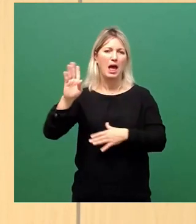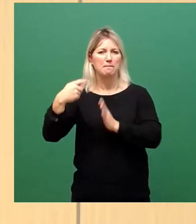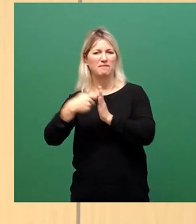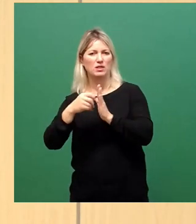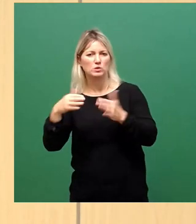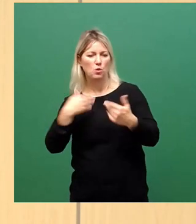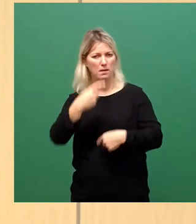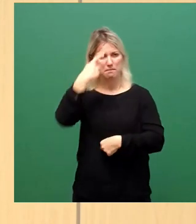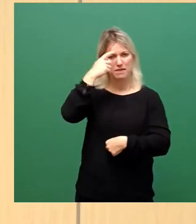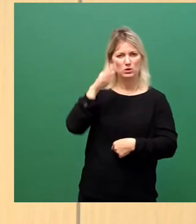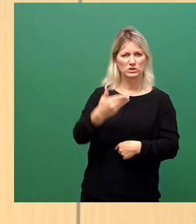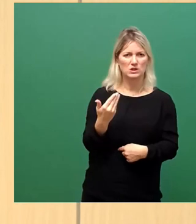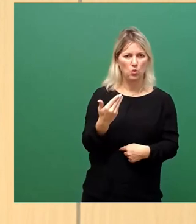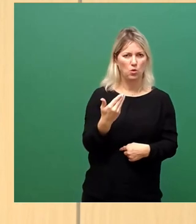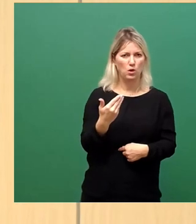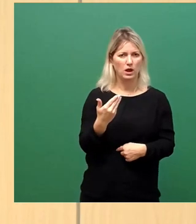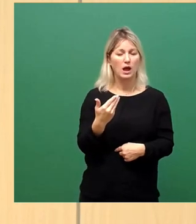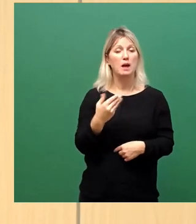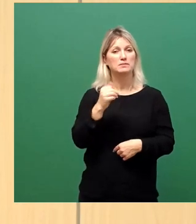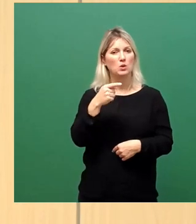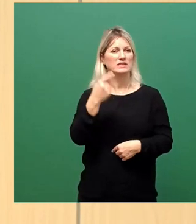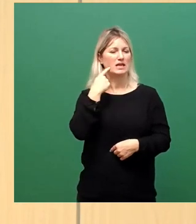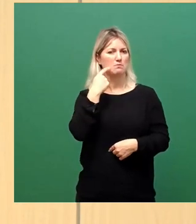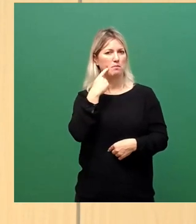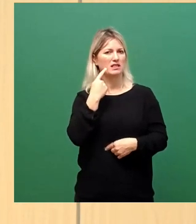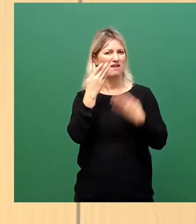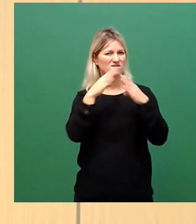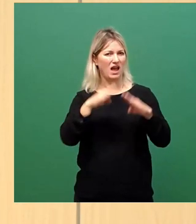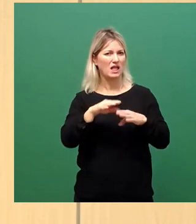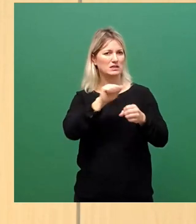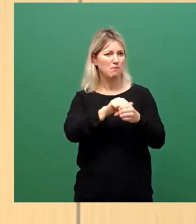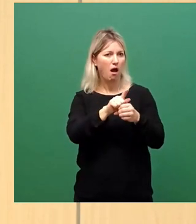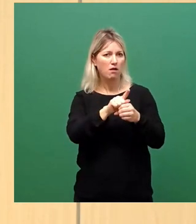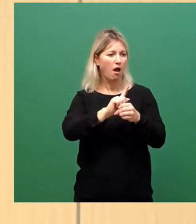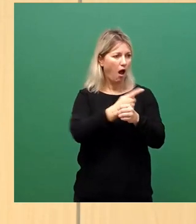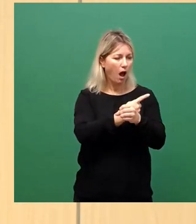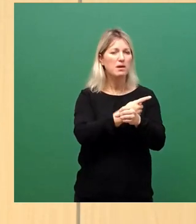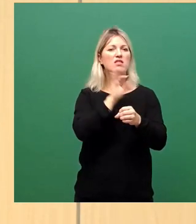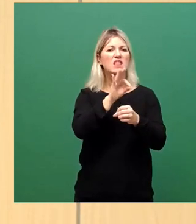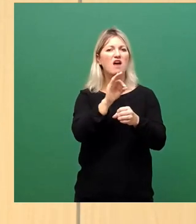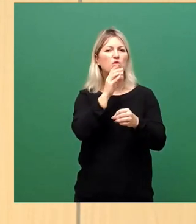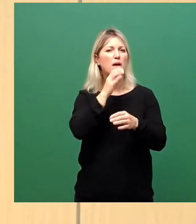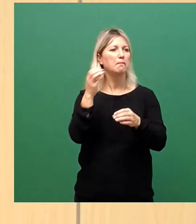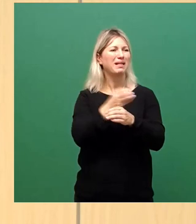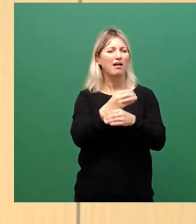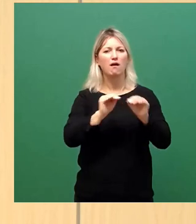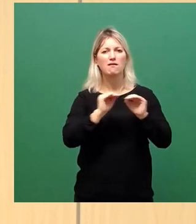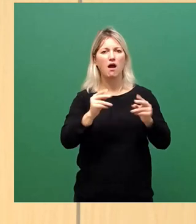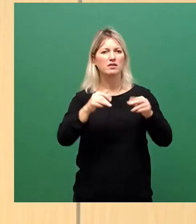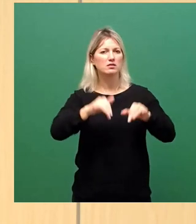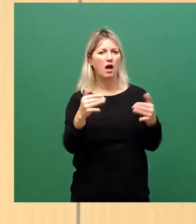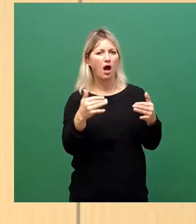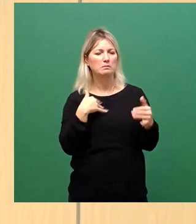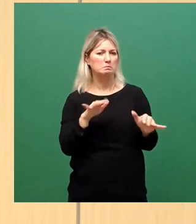Bezug jetzt zu den Biergärten, die jetzt gerade die Weihnachtsmärkte ersetzen, kann man kritisch sehen. Fände ich gut, wenn auch dort 2G-Regeln